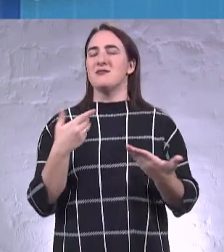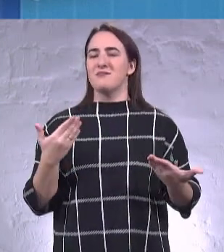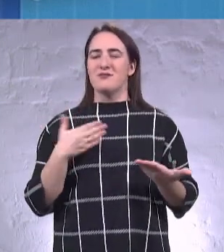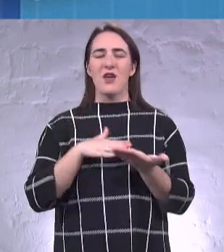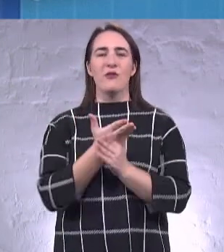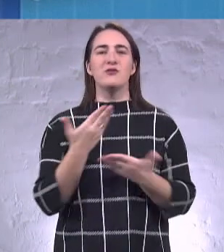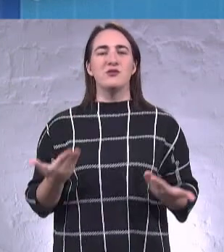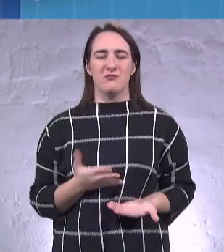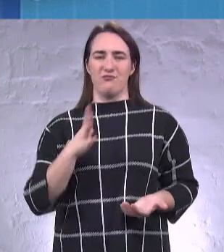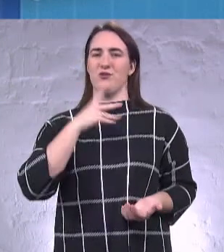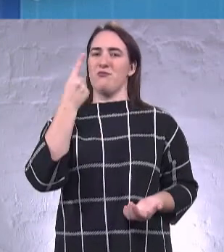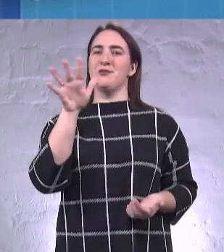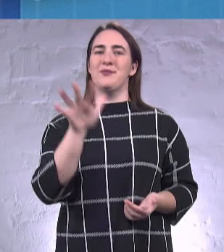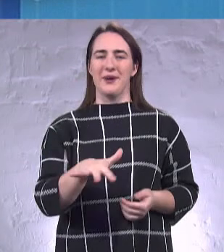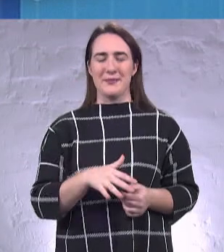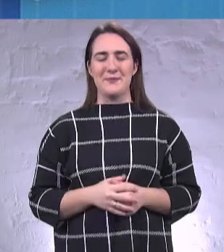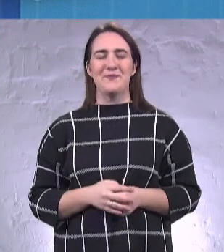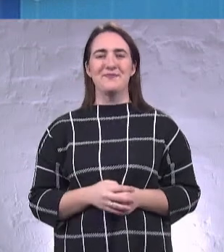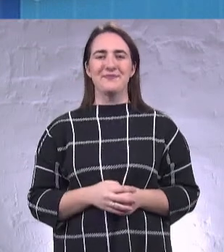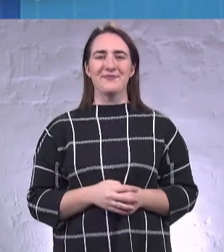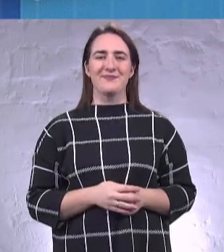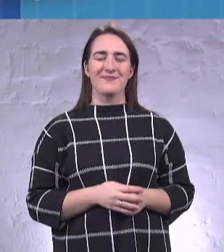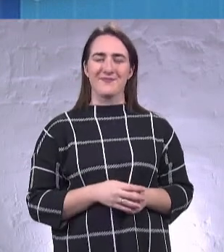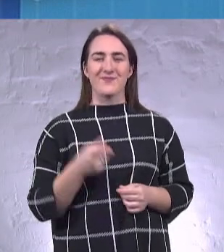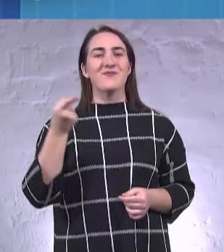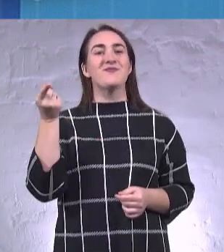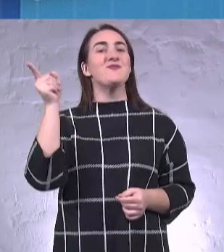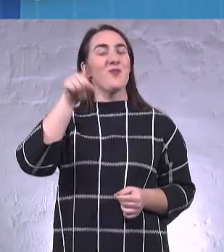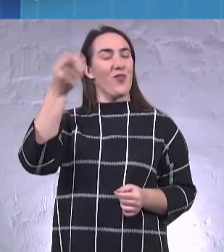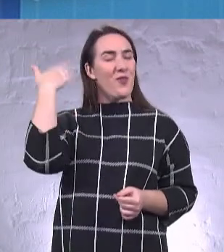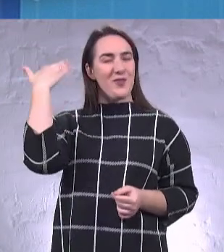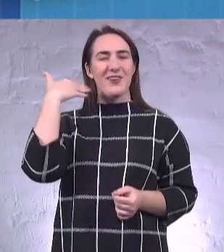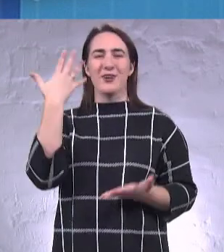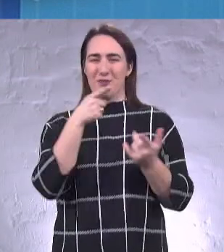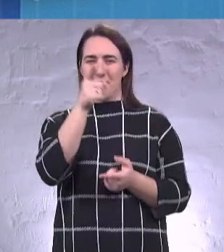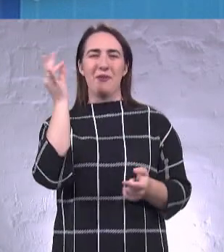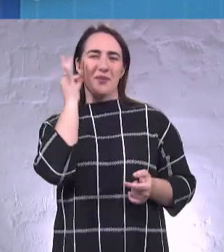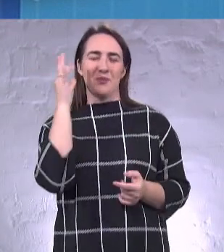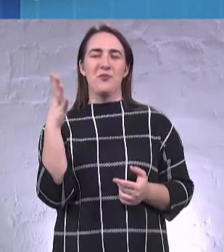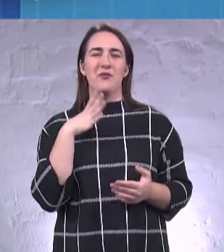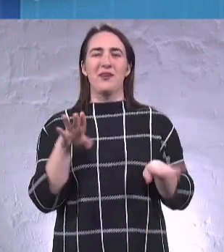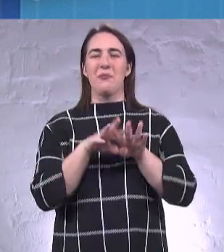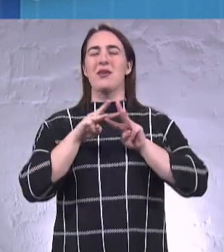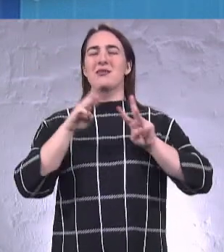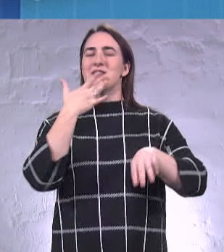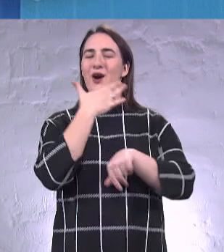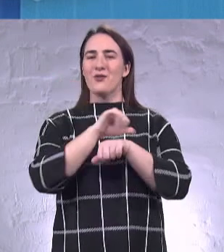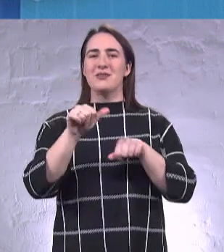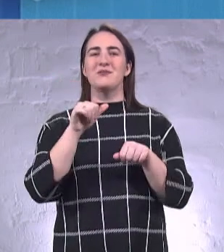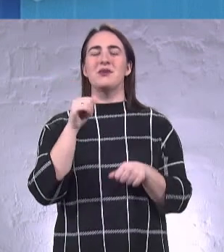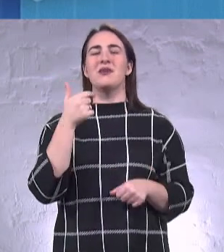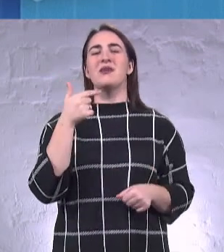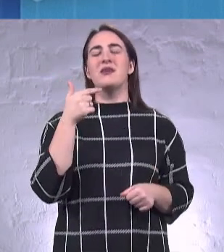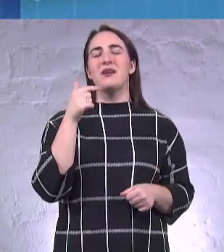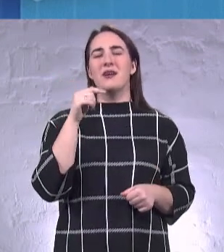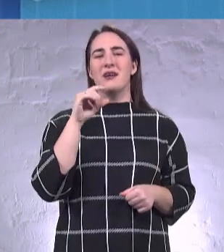на першому плані. І тоді, якщо пам'ятаєте, був такий міністр закордонних справ Геннадій Йосипович